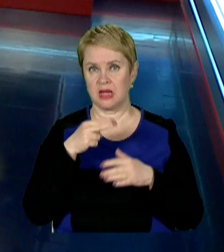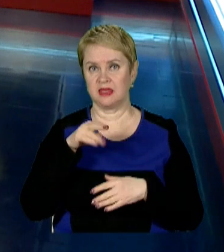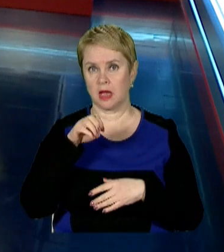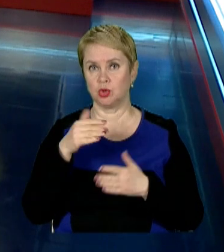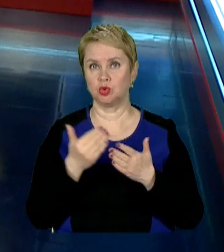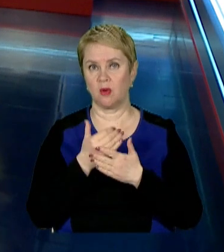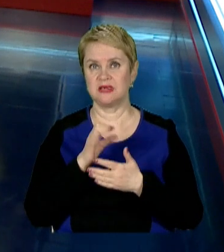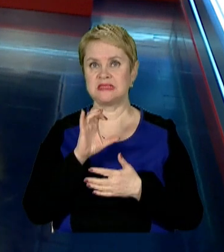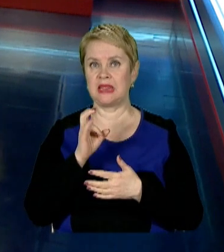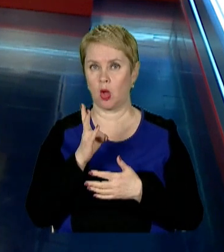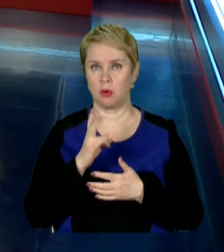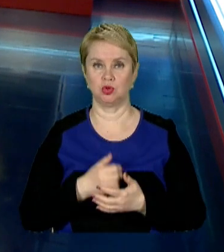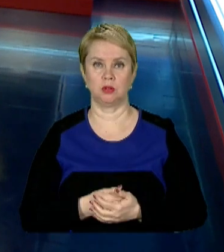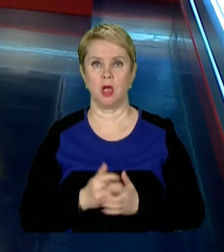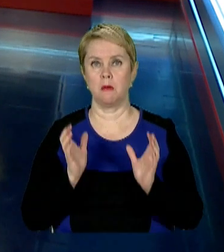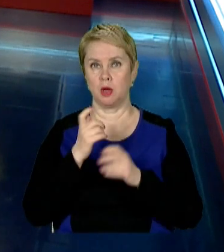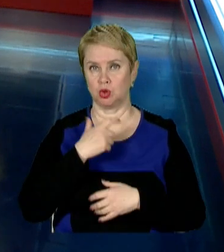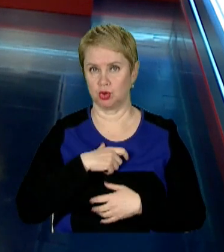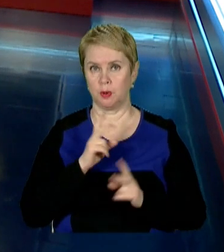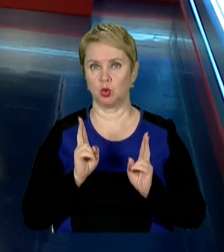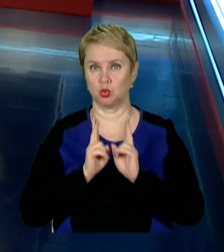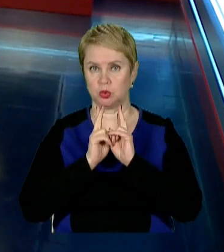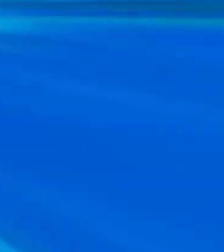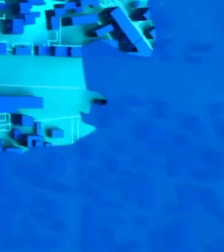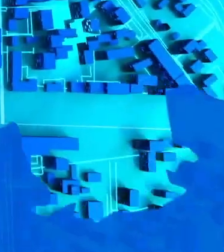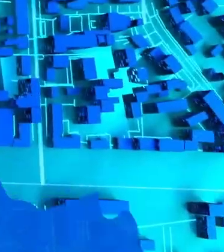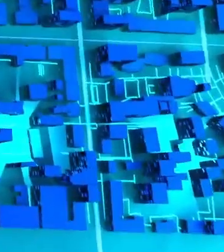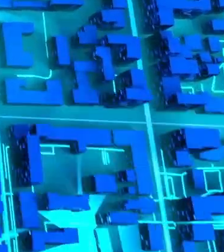«Дайджест новин» з Нікопощини. Бережіть себе і до зустрічі!